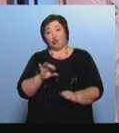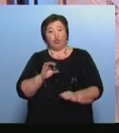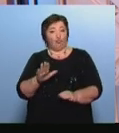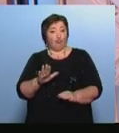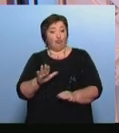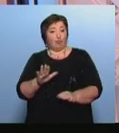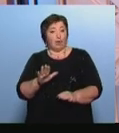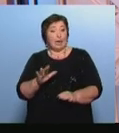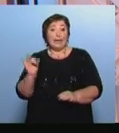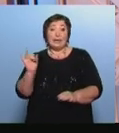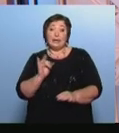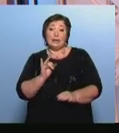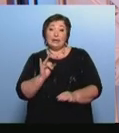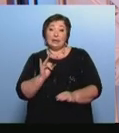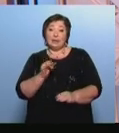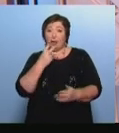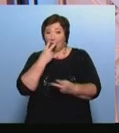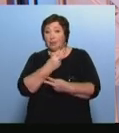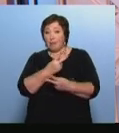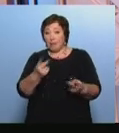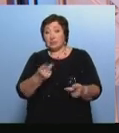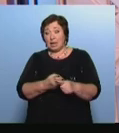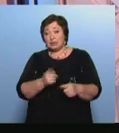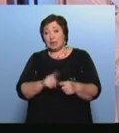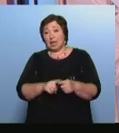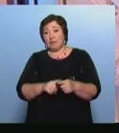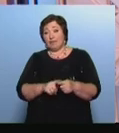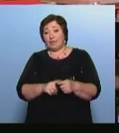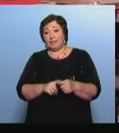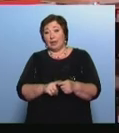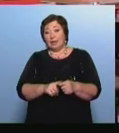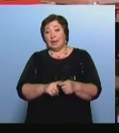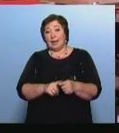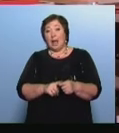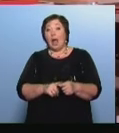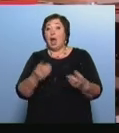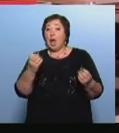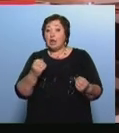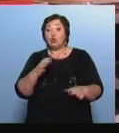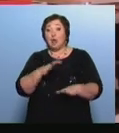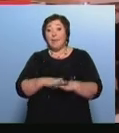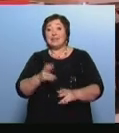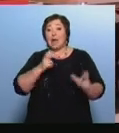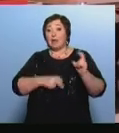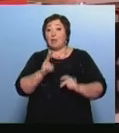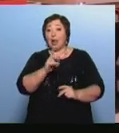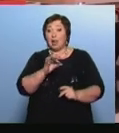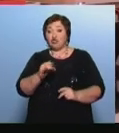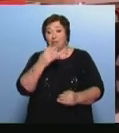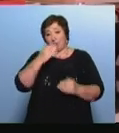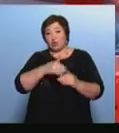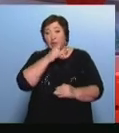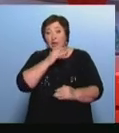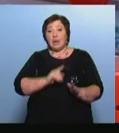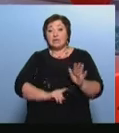И демонстрация этого будет стимулировать ребят А еще на базе Академии Калашников в ближайшее время